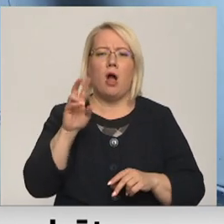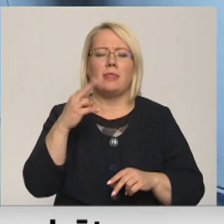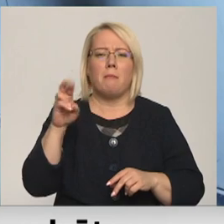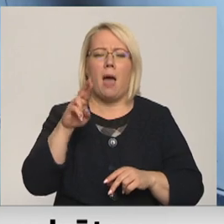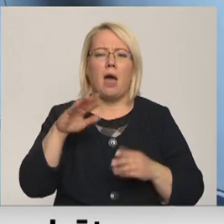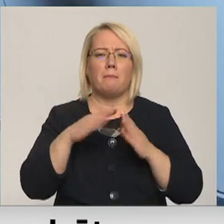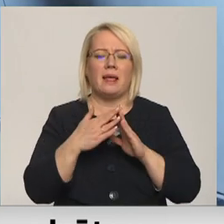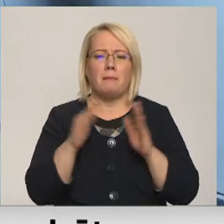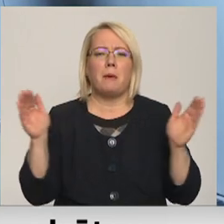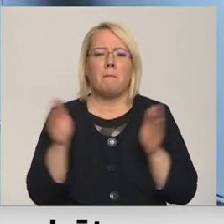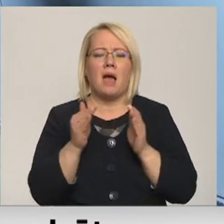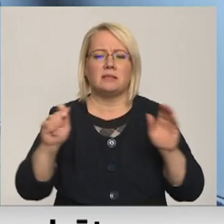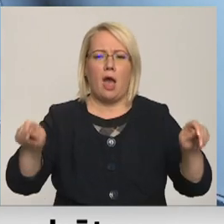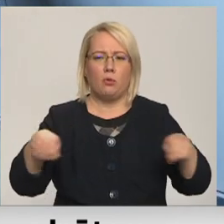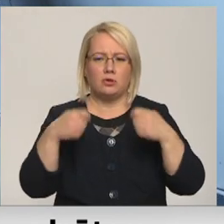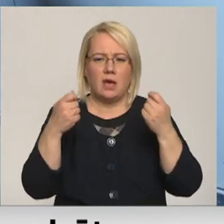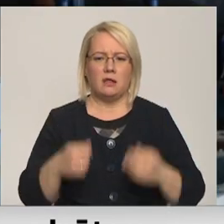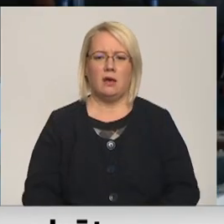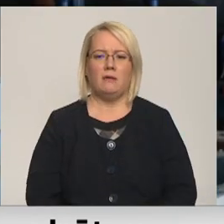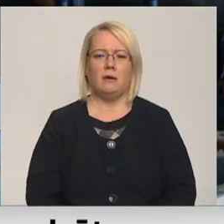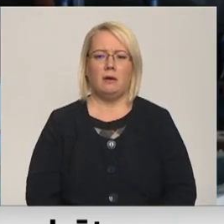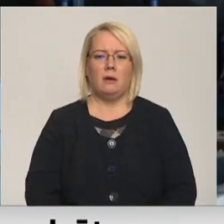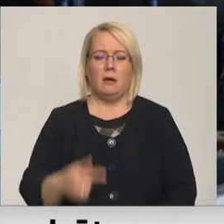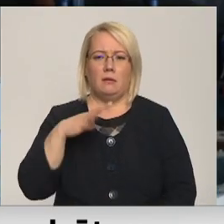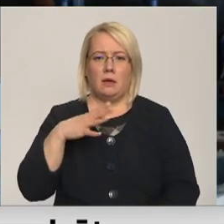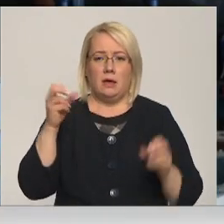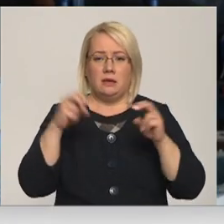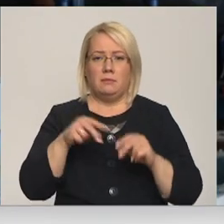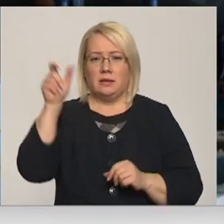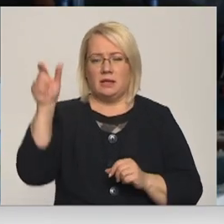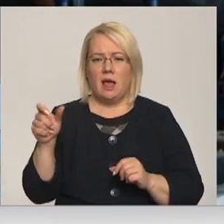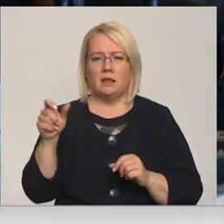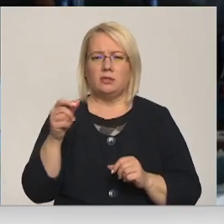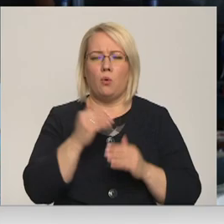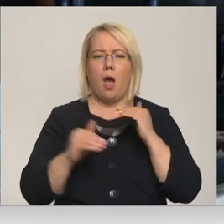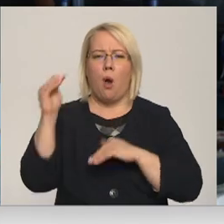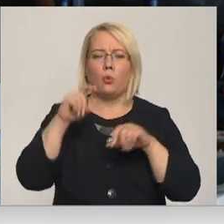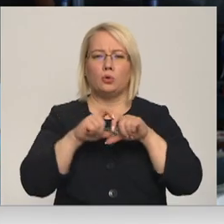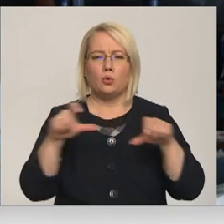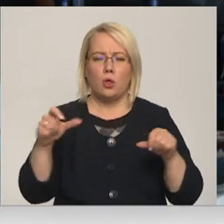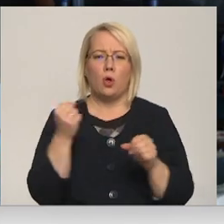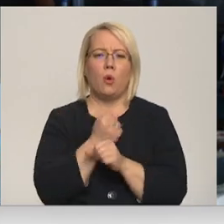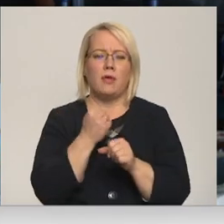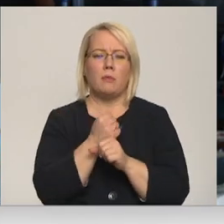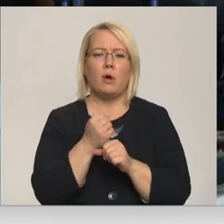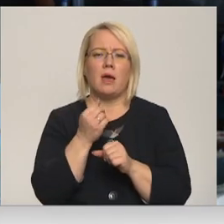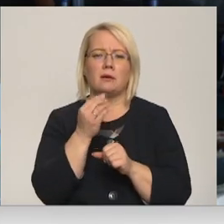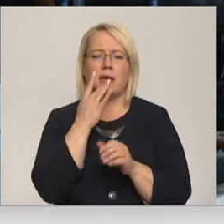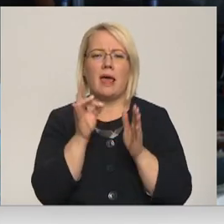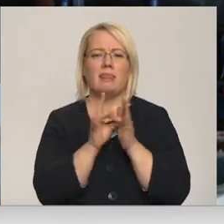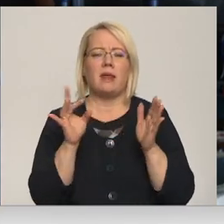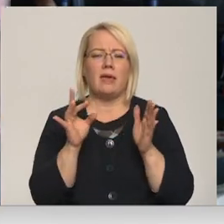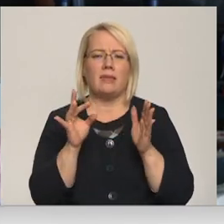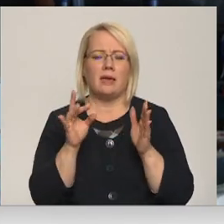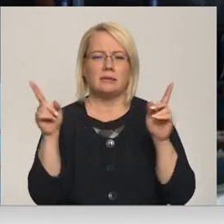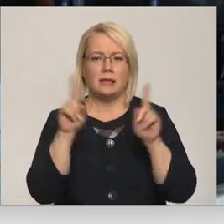Es šeit irados kā jaunais speciālistis lau skolas. Nadarbojas ar enerģētikas vietām. Mums bija tas gods to